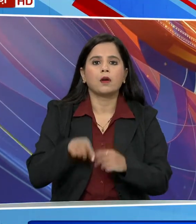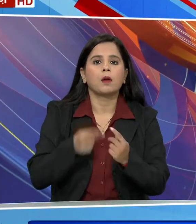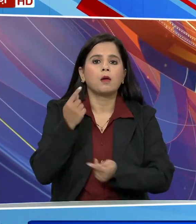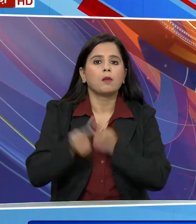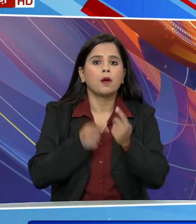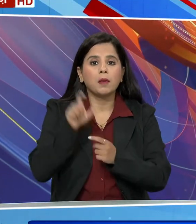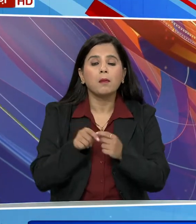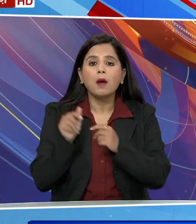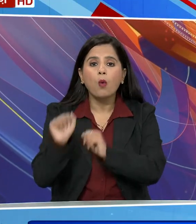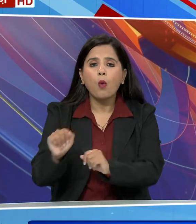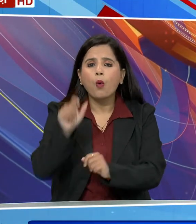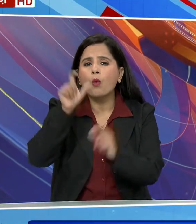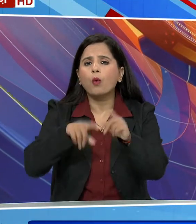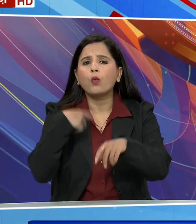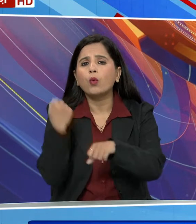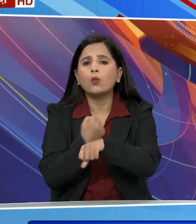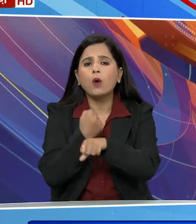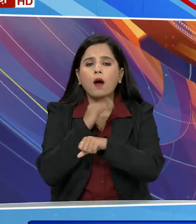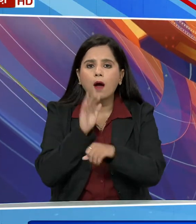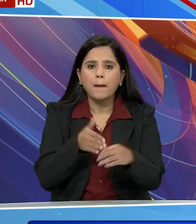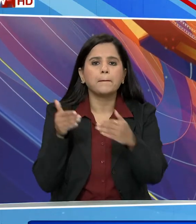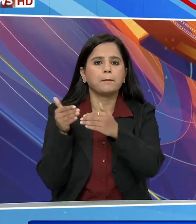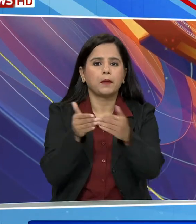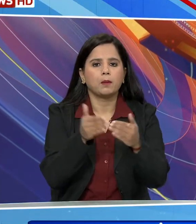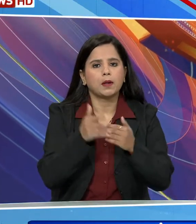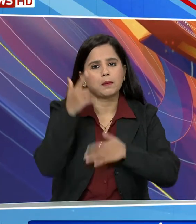कारेकरताओं से भी मुलाकात करेंगे